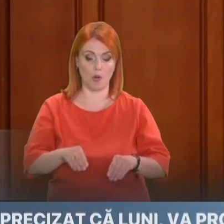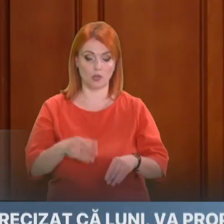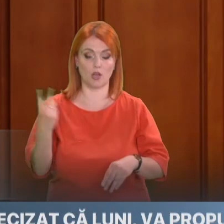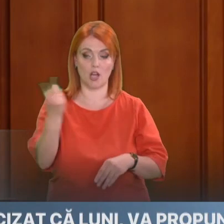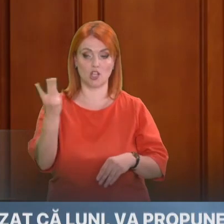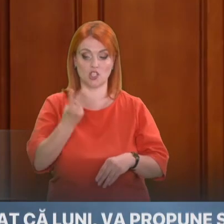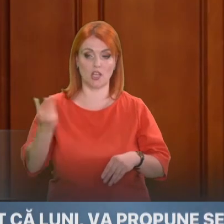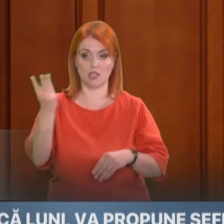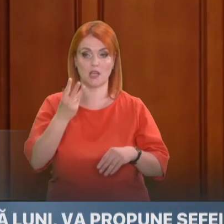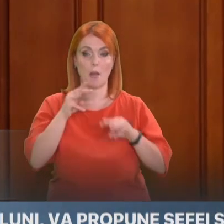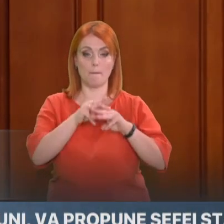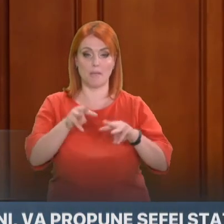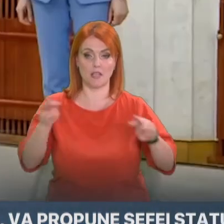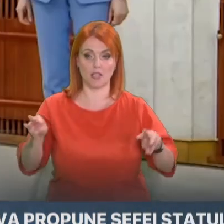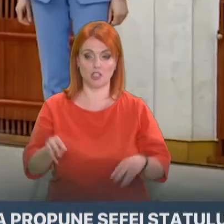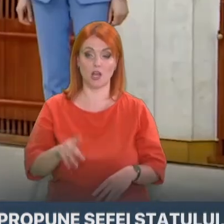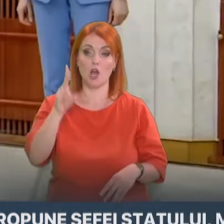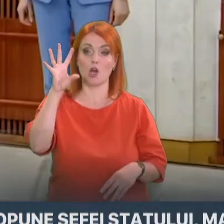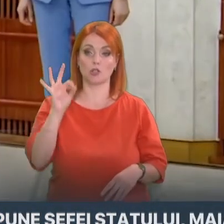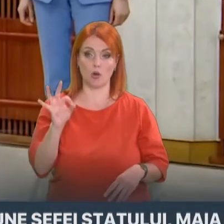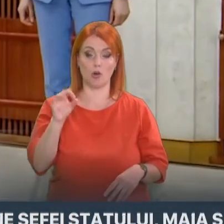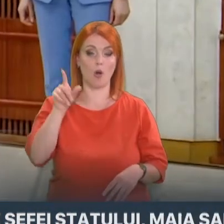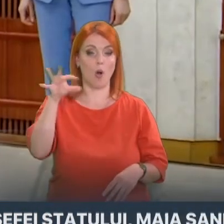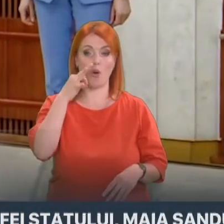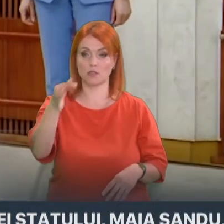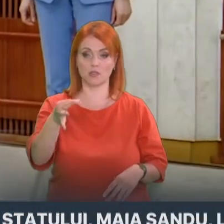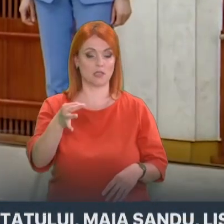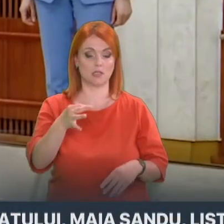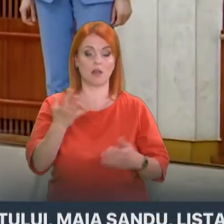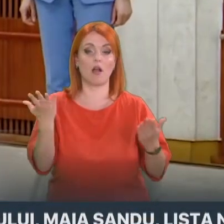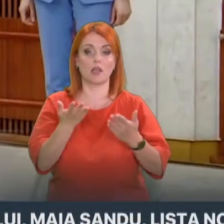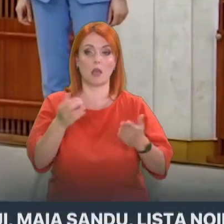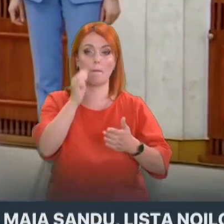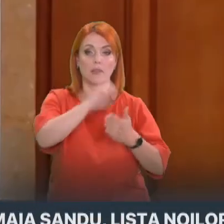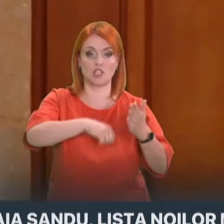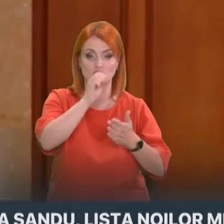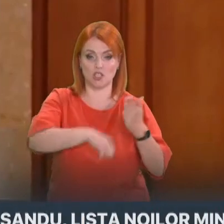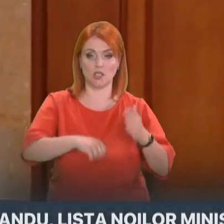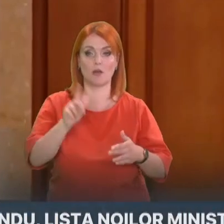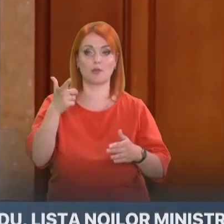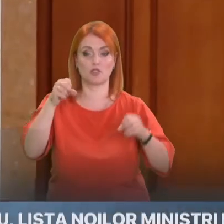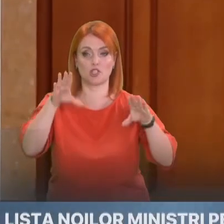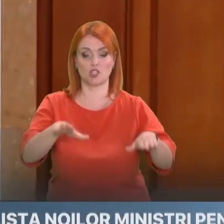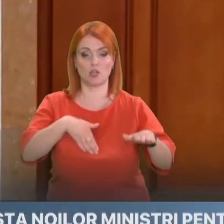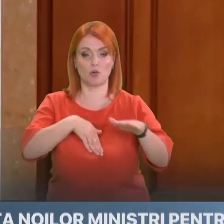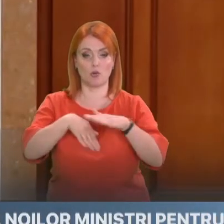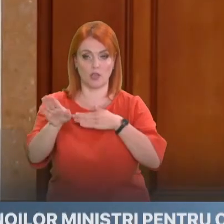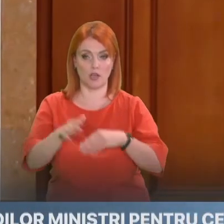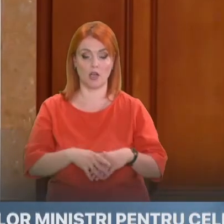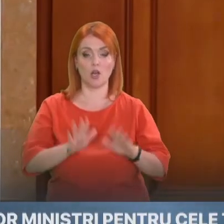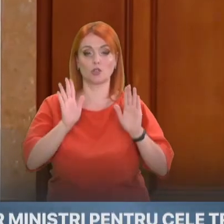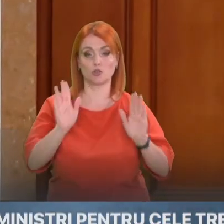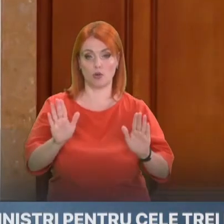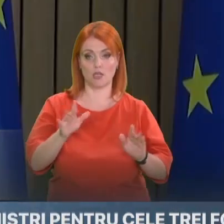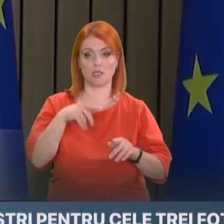care este motivul pentru care Hanna Revenco, Anatolie Topală și Lilia Dabija au decis să plece, ci doar le-a mulțumit pentru efortul depus în